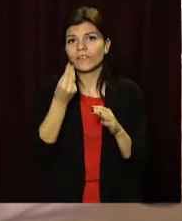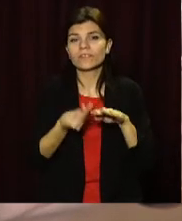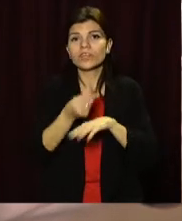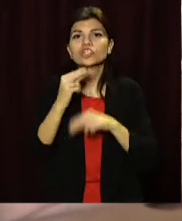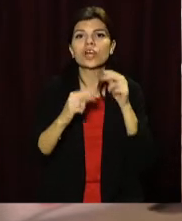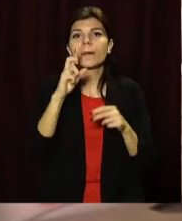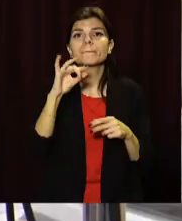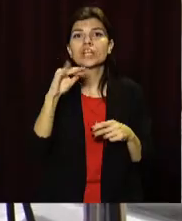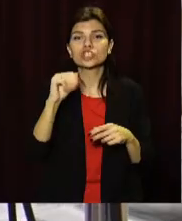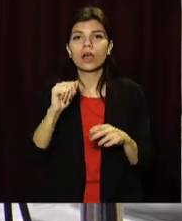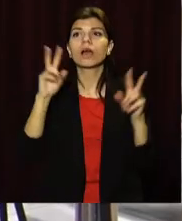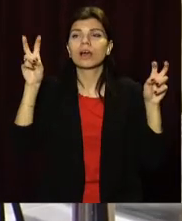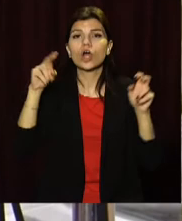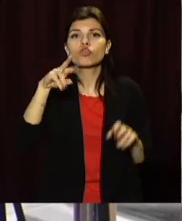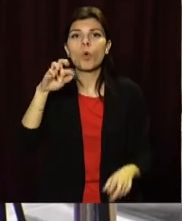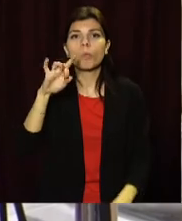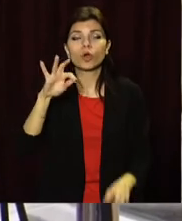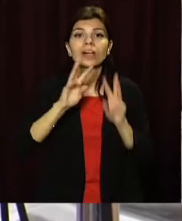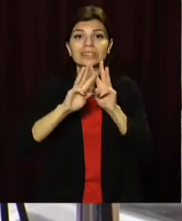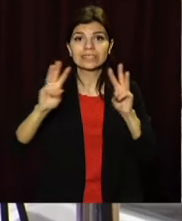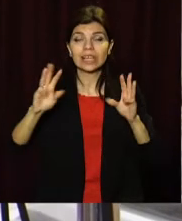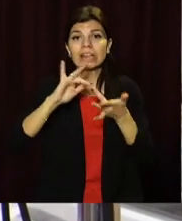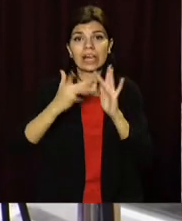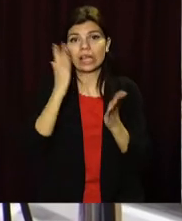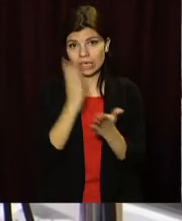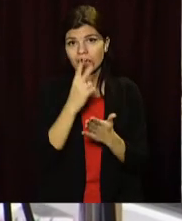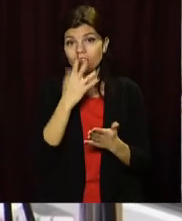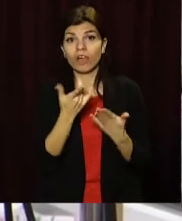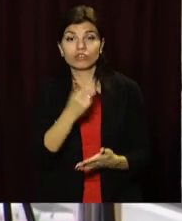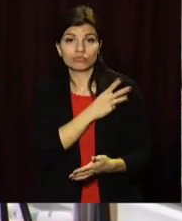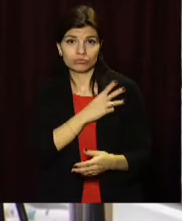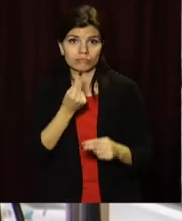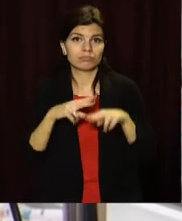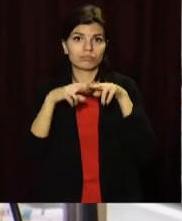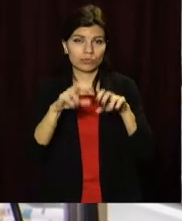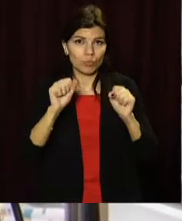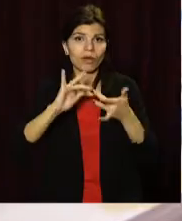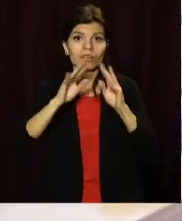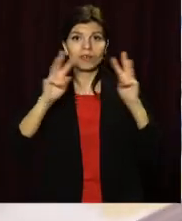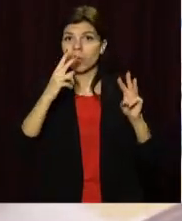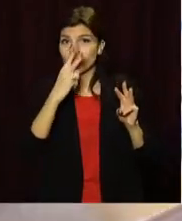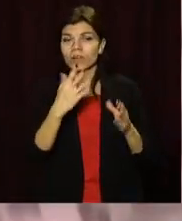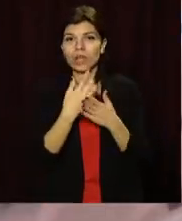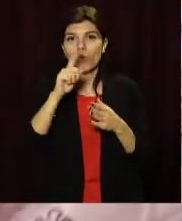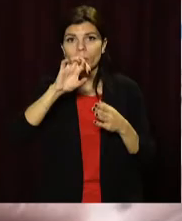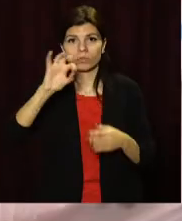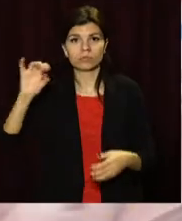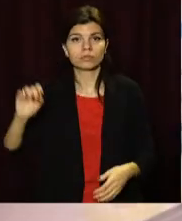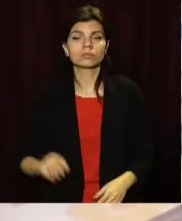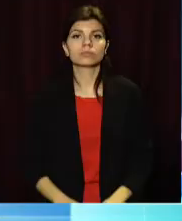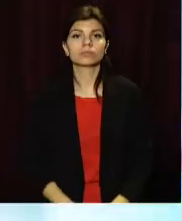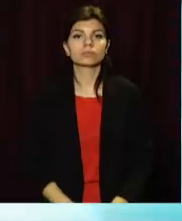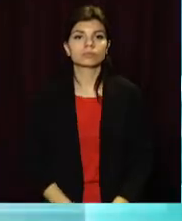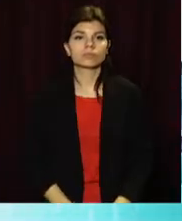через біржу добродій, координати на сайті та в соцмережах. Руслана Козиряцька, Денис Крикус, Open News, телеканал «Відкритий».